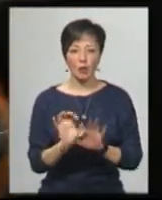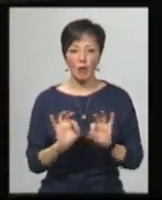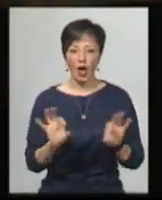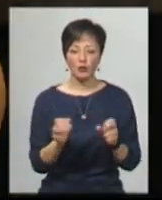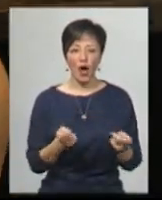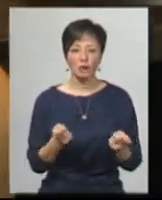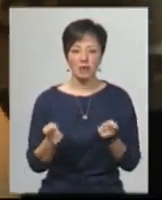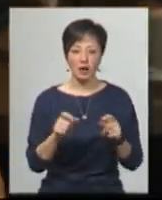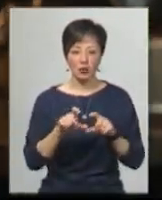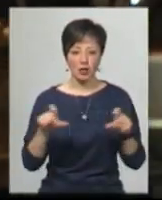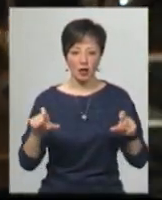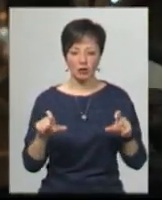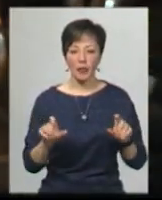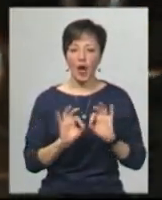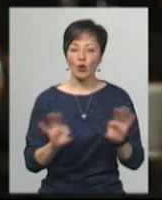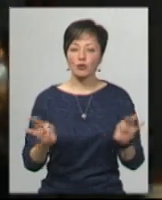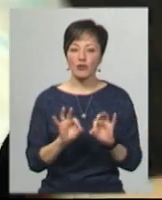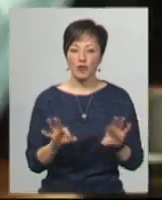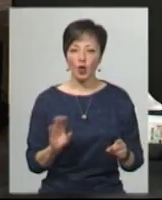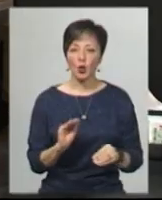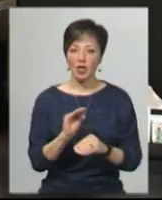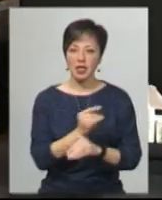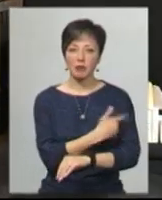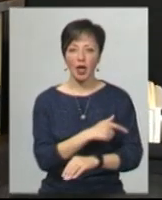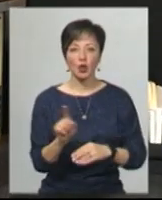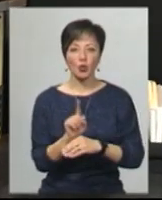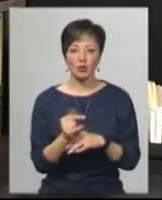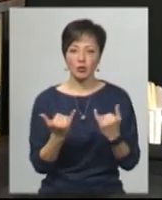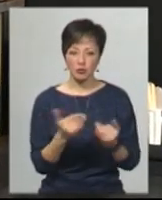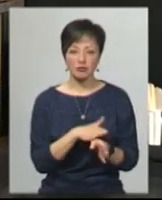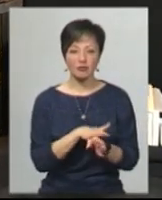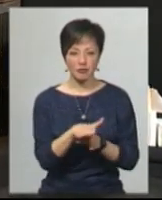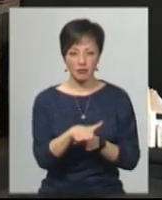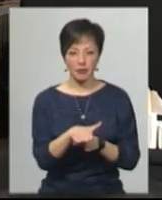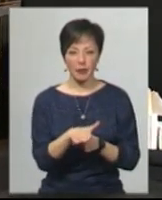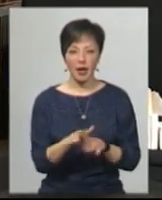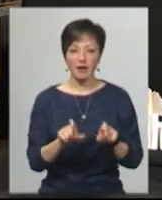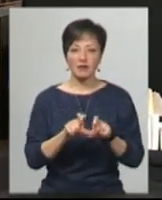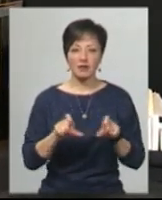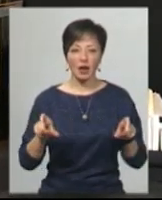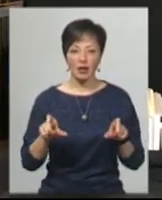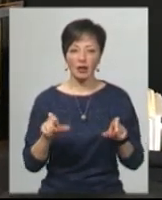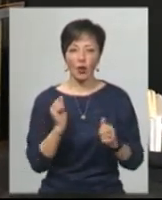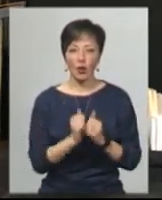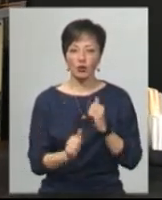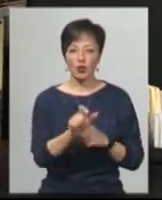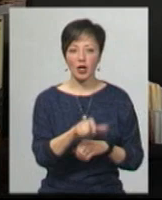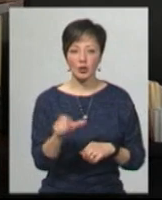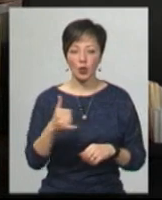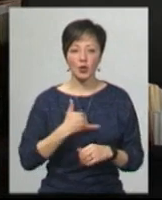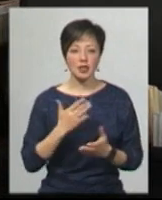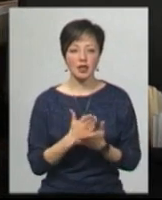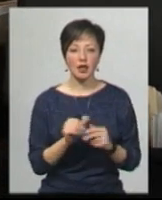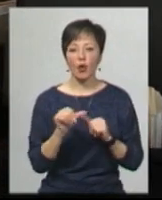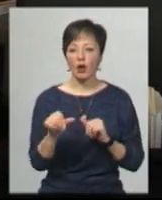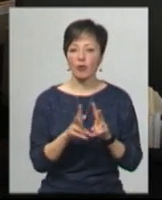адміністраторка закладу Ольга. Розповідає, яких додаткових санітарних норм віднині дотримуються. В закладі для кожного клієнта в нас навіть є